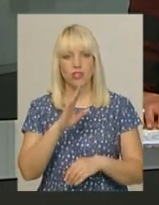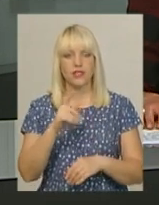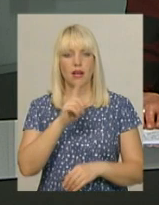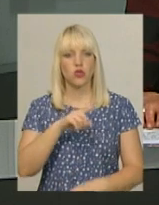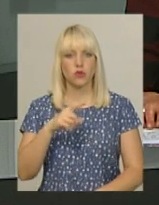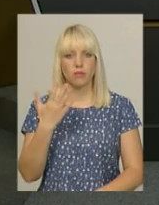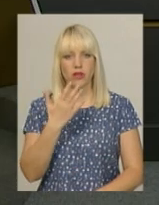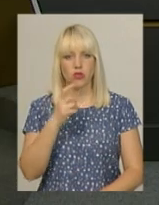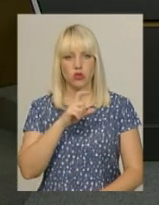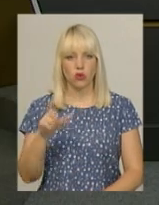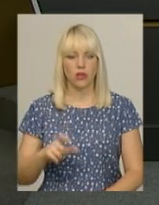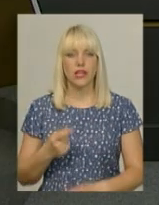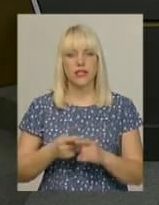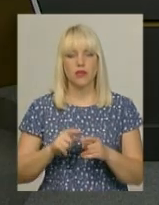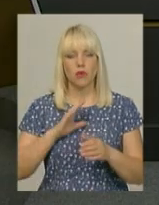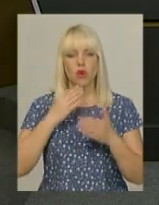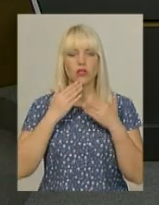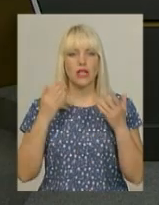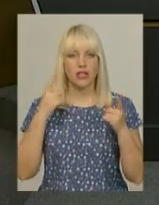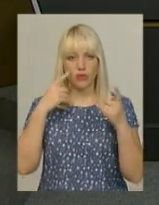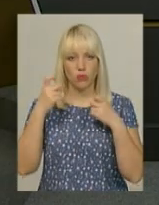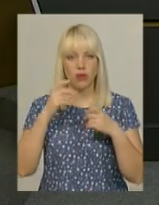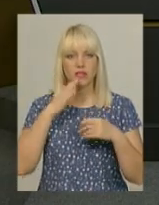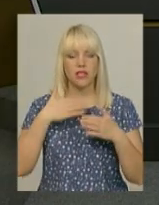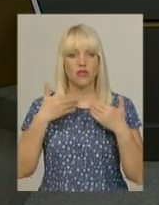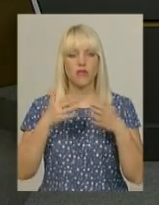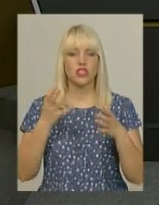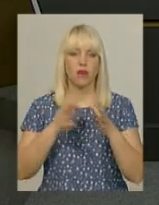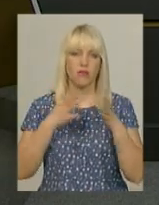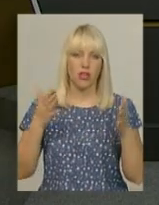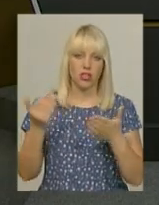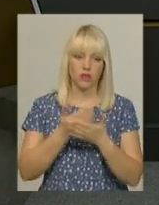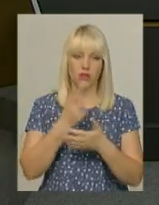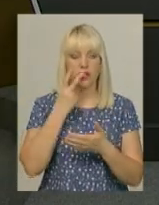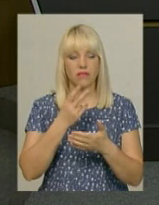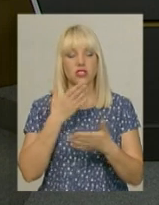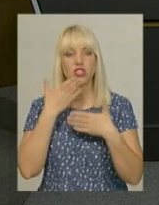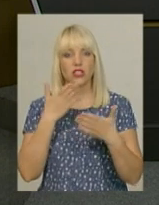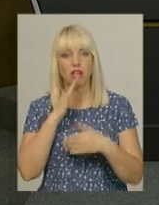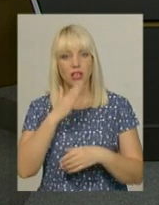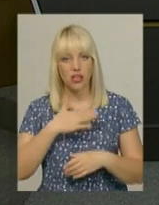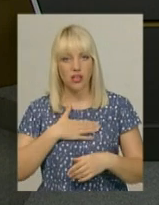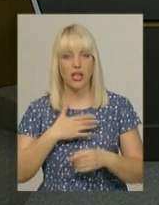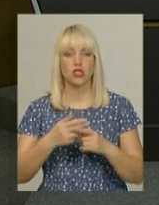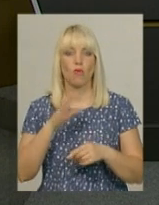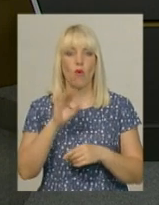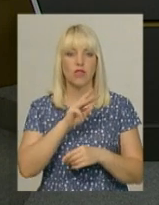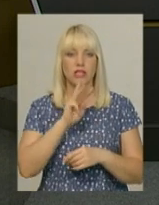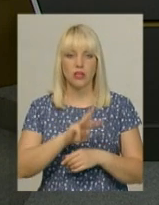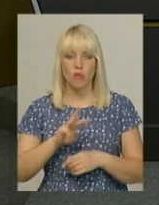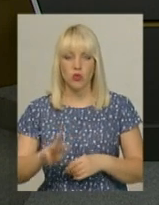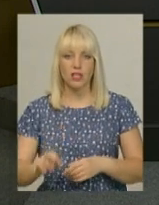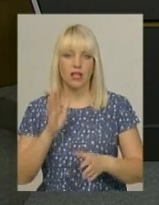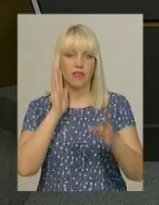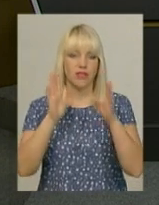школи. Це була остання інформація випуску. Ще більше новин дивіться та читайте на нашому офіційному сайті та сторінці